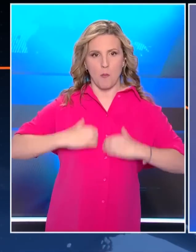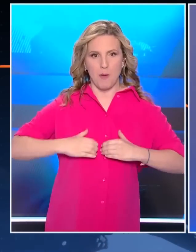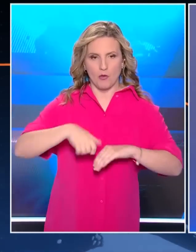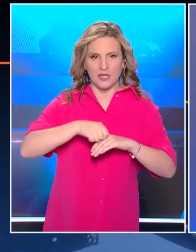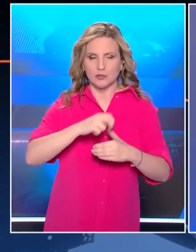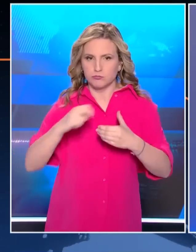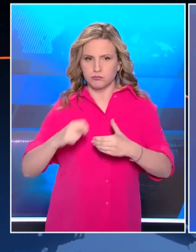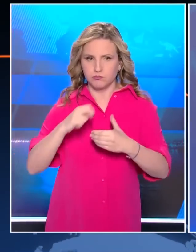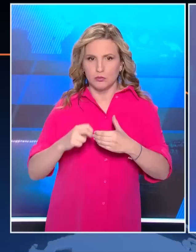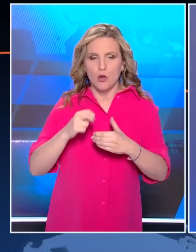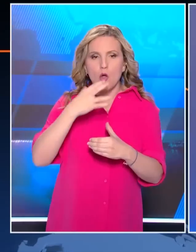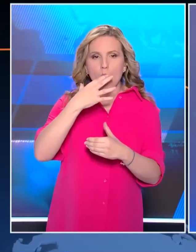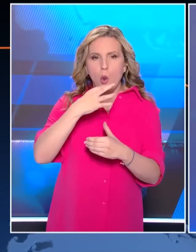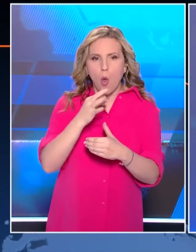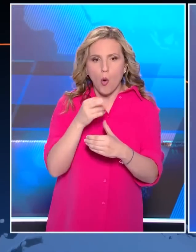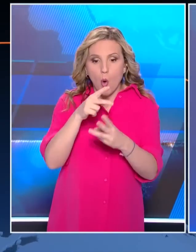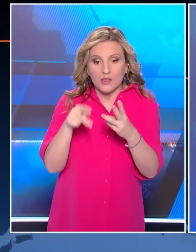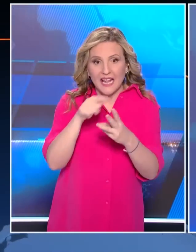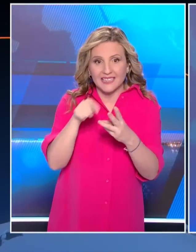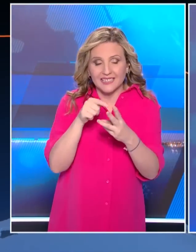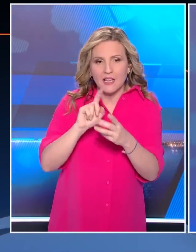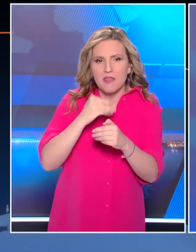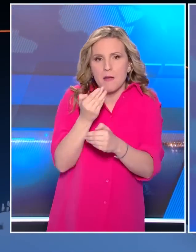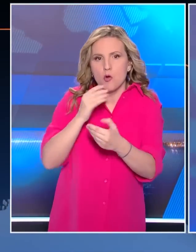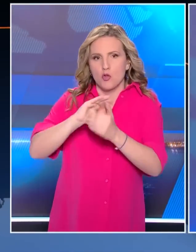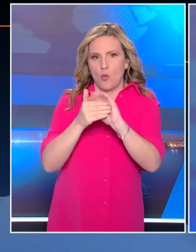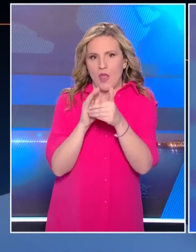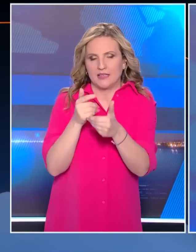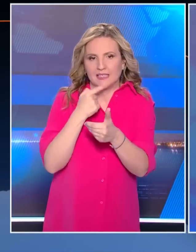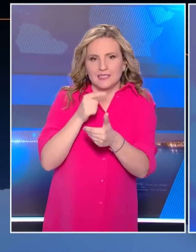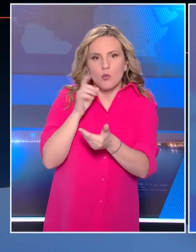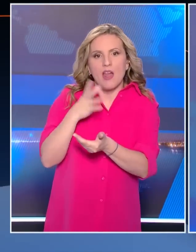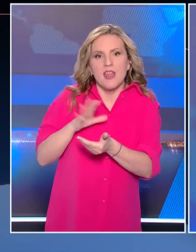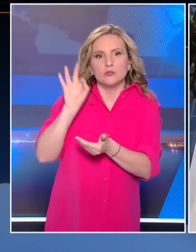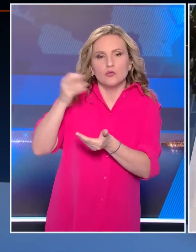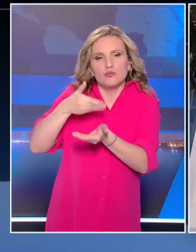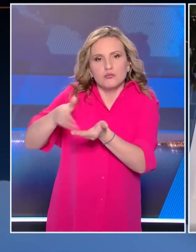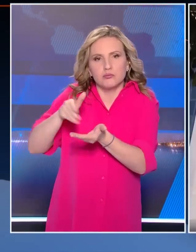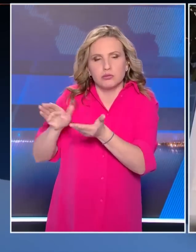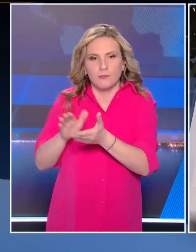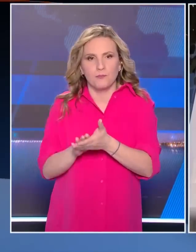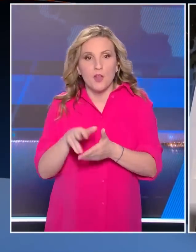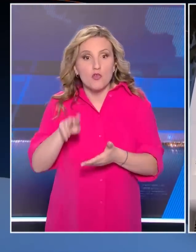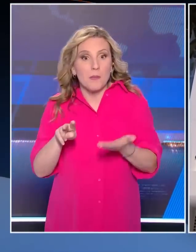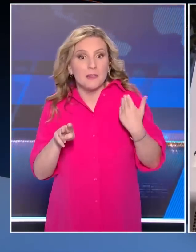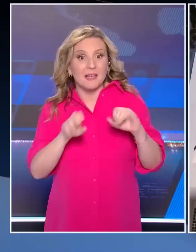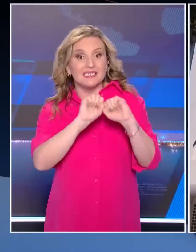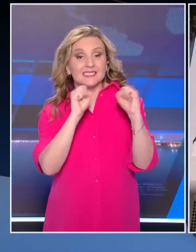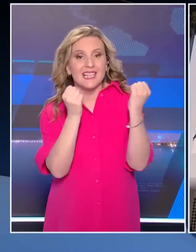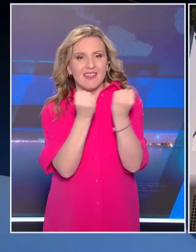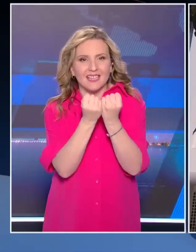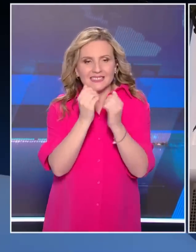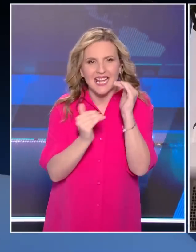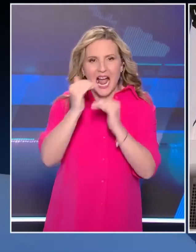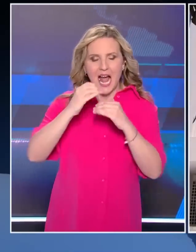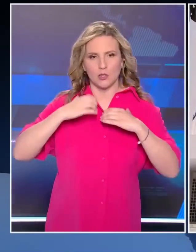διαδικασία, υποστηρίζοντας ότι δεν πρόκειται να είναι αμερόληπτη η θέση τους. Δύο ημέρες πριν από την κρίσιμη συνεδρίαση του